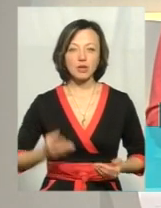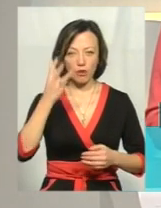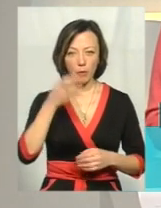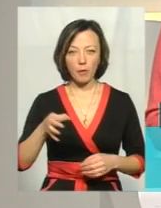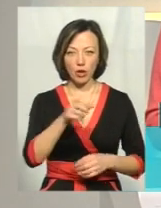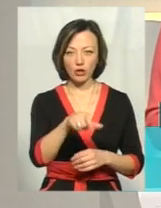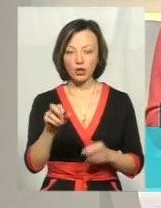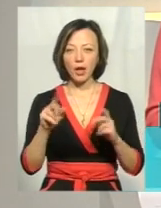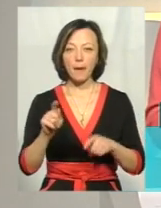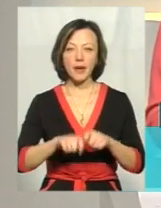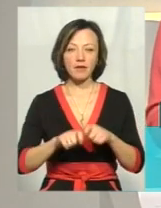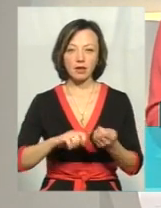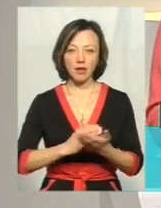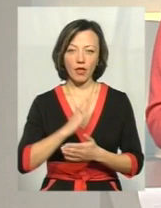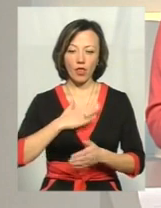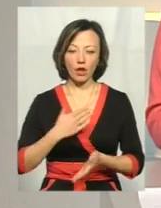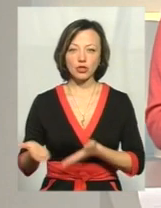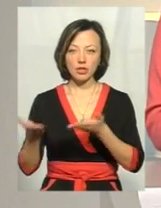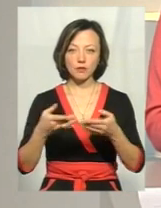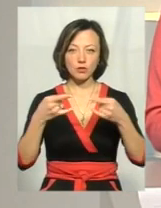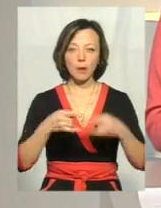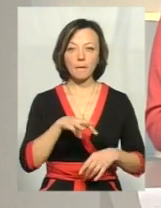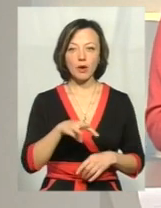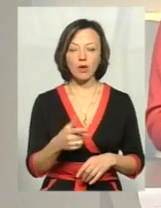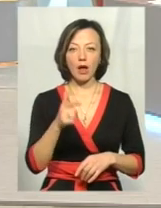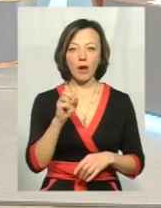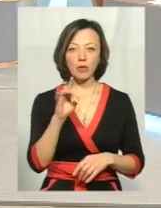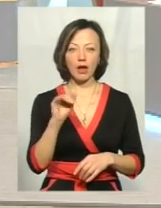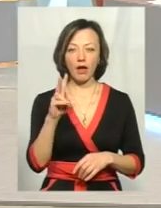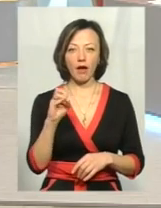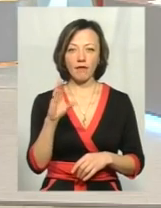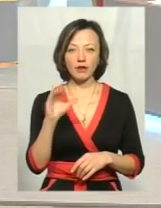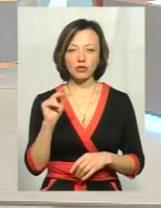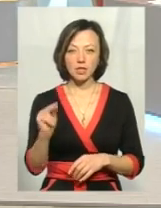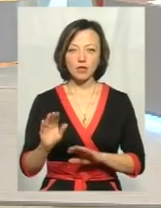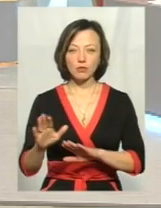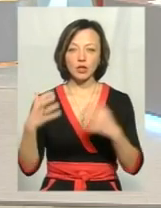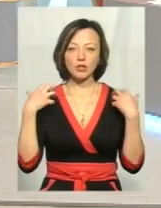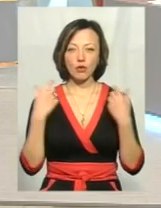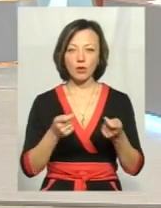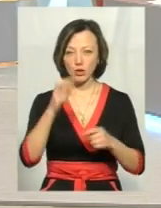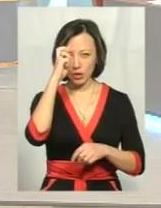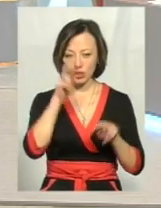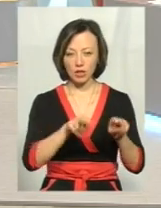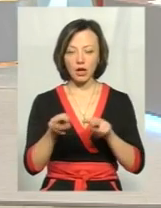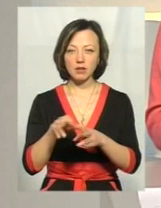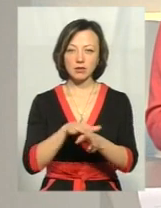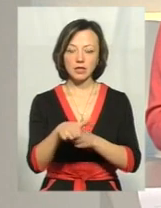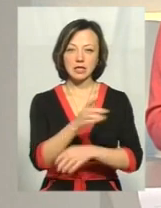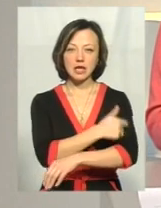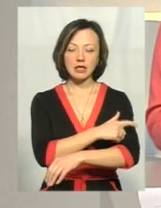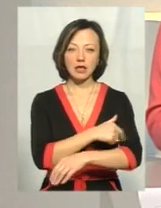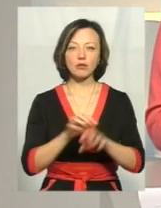перевірити її якість. Наш гість у студії сьогодні Микола Габрикевич, заступник начальника управління Державного нагляду за дотриманням